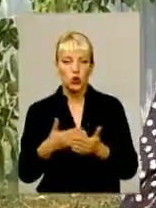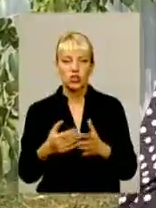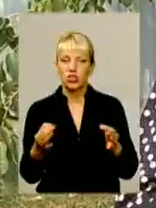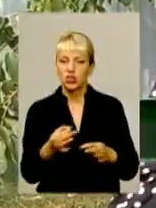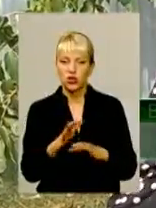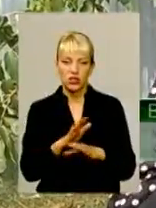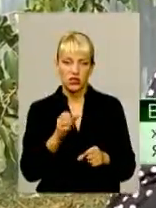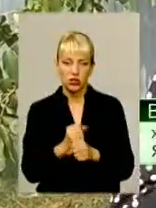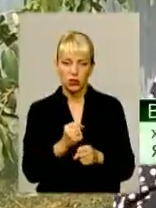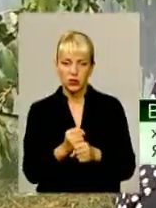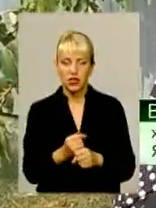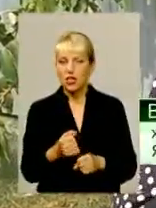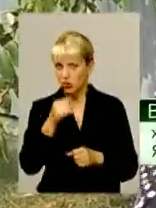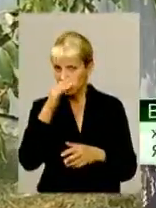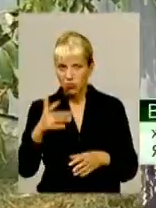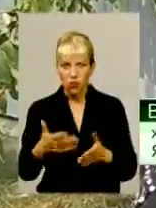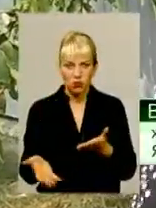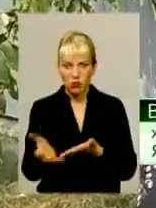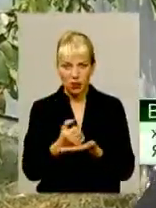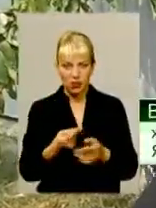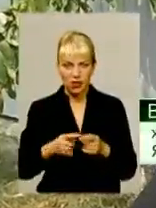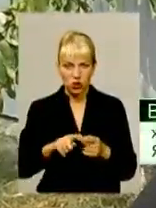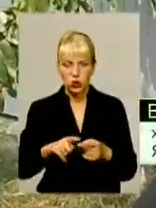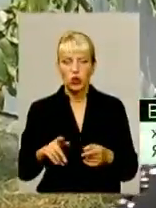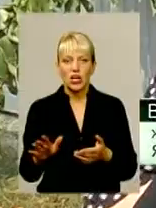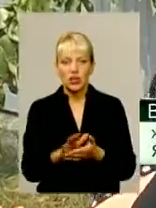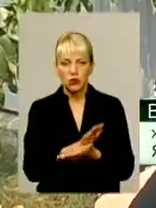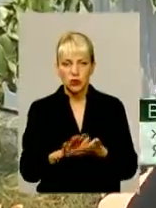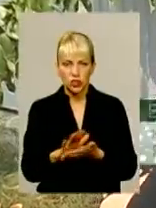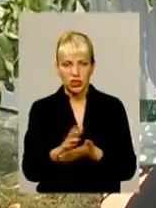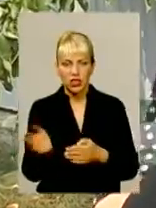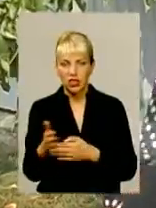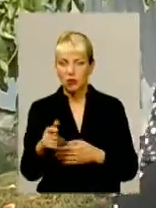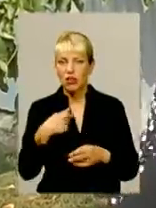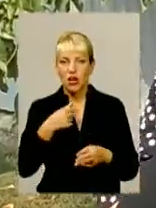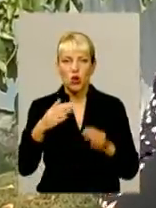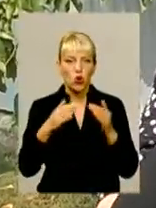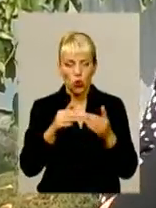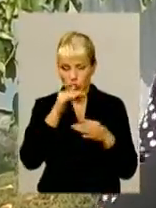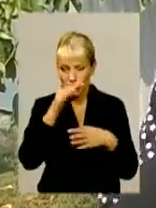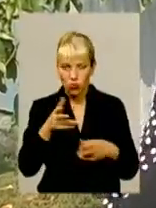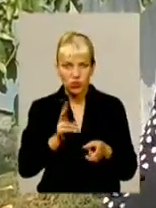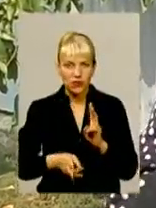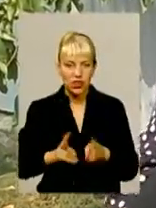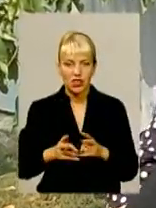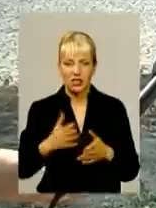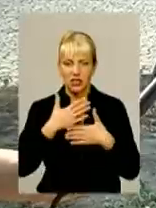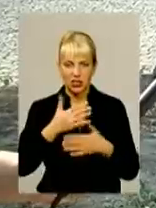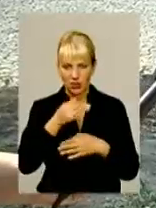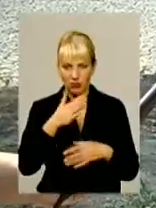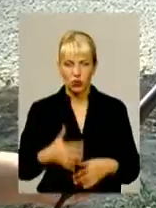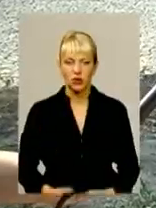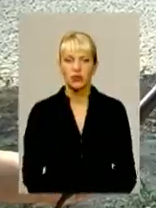Ми можемо якісь міри прийняти, щоб задихнути ні в хаті, ні в кухні, нідде нема спокою. Я їсти не можу зорити, мені 70 літ.